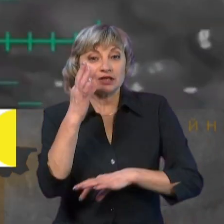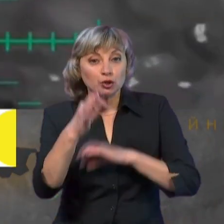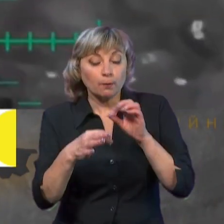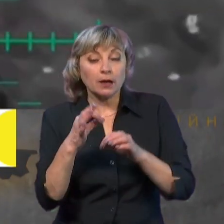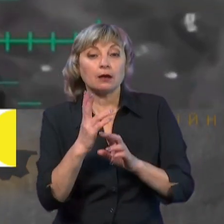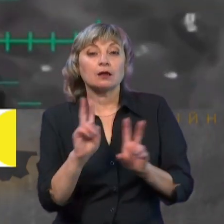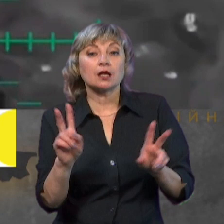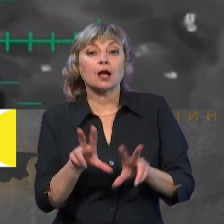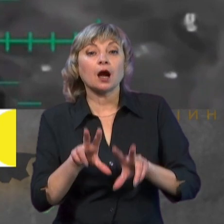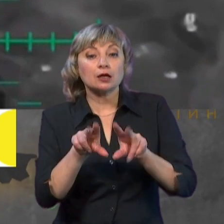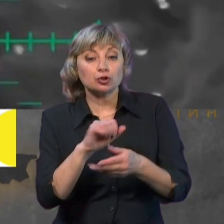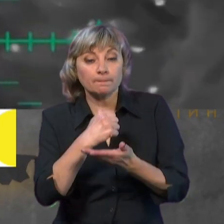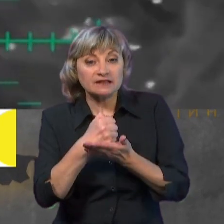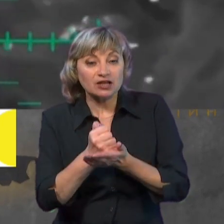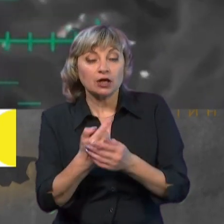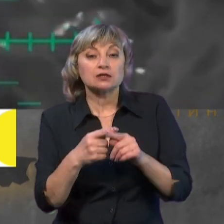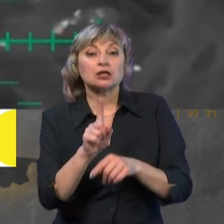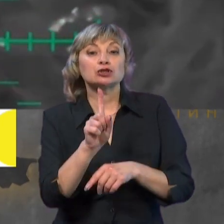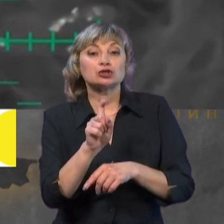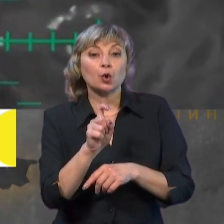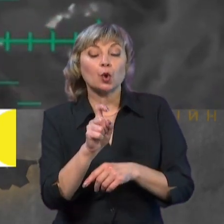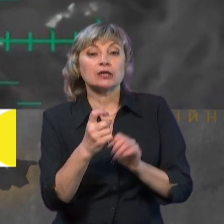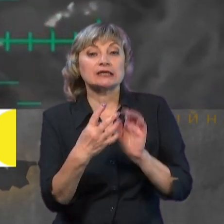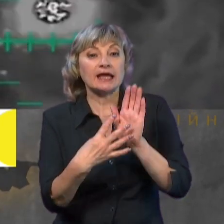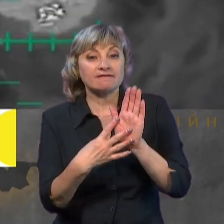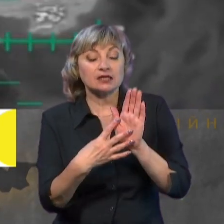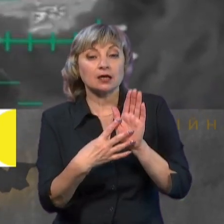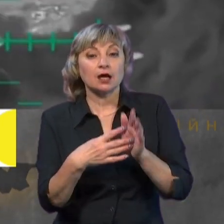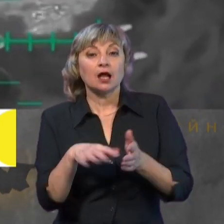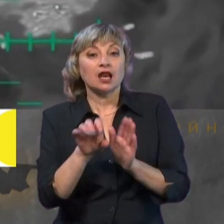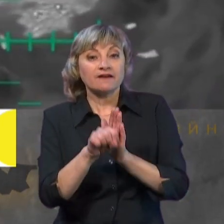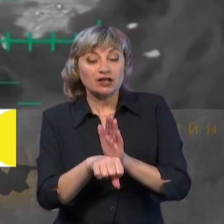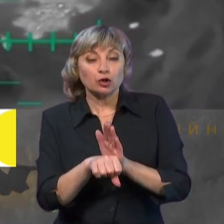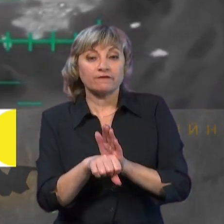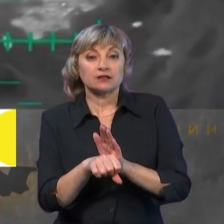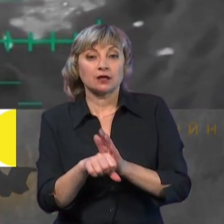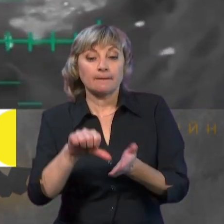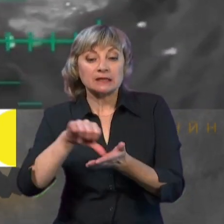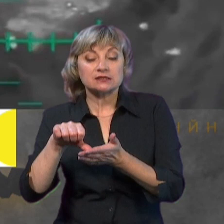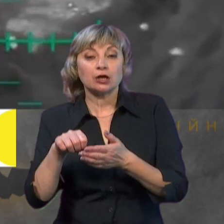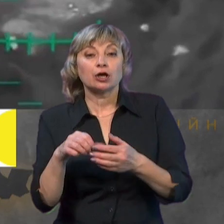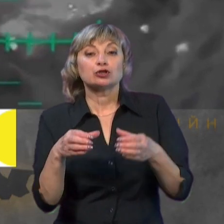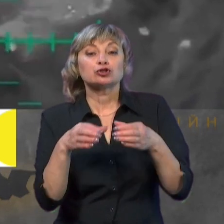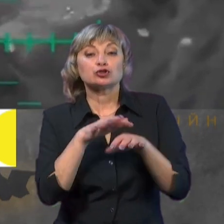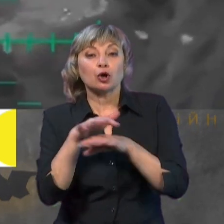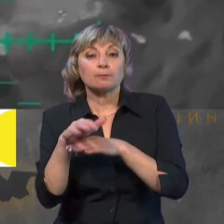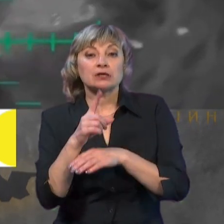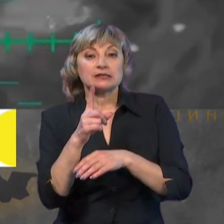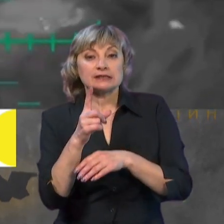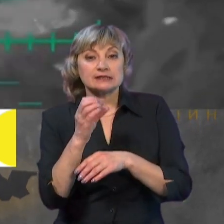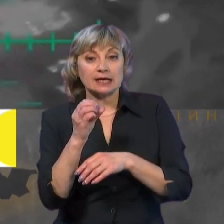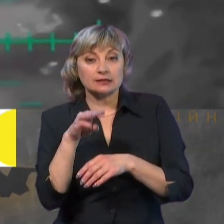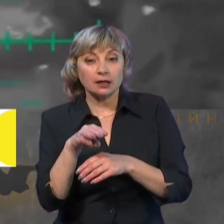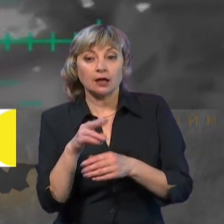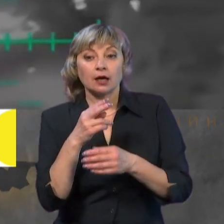які гарантовано підтверджені, це 109 ліквідованих представників «Шторм-Зет». Зараз кадри, на